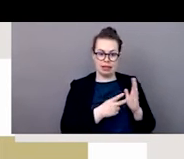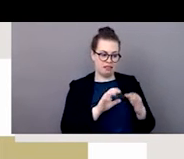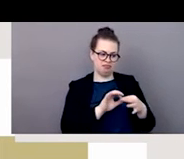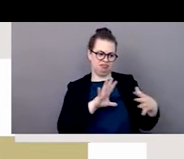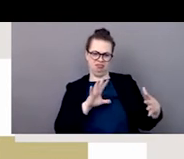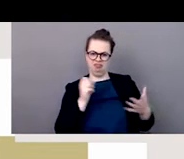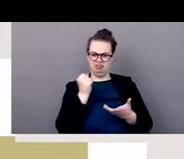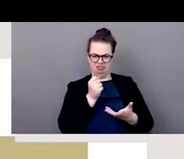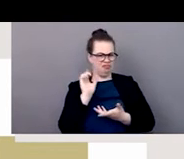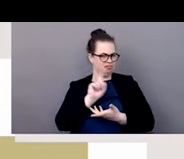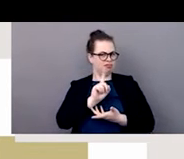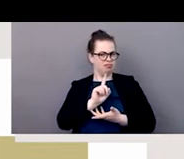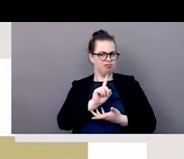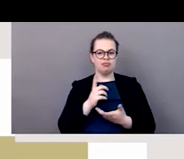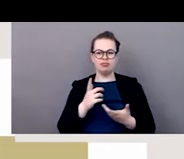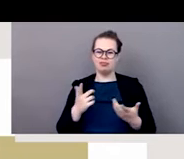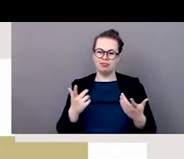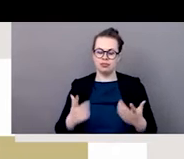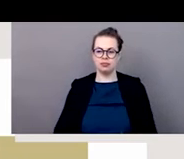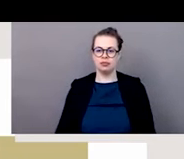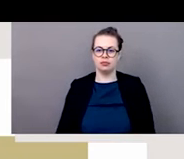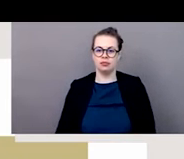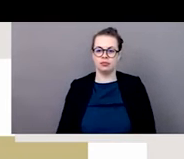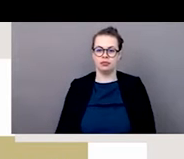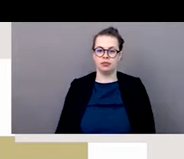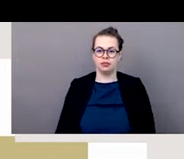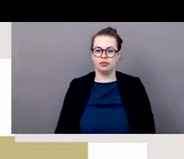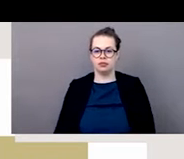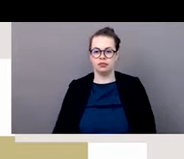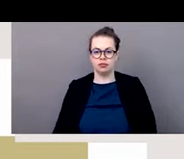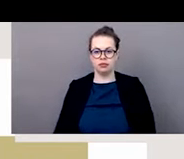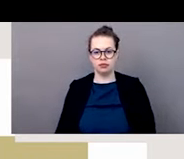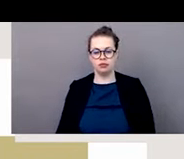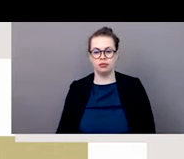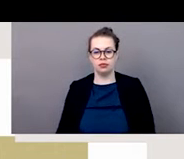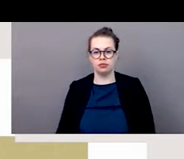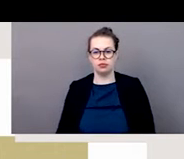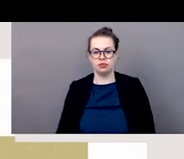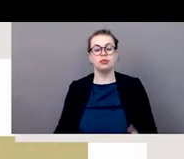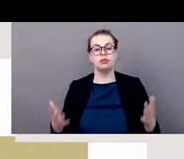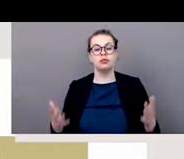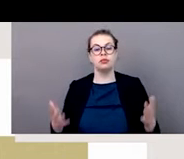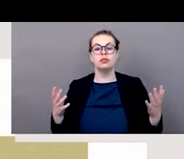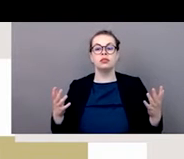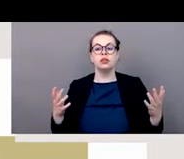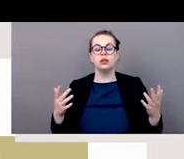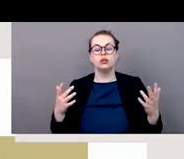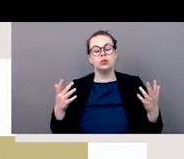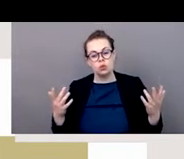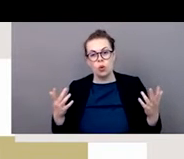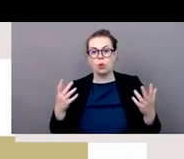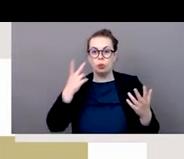à vu aussi certains défis remarquer certains défis tels que par exemple le manque